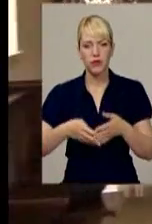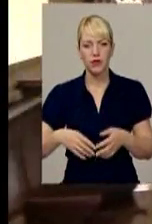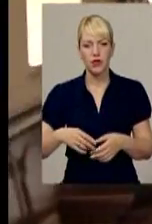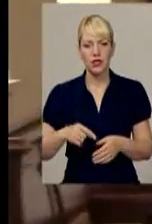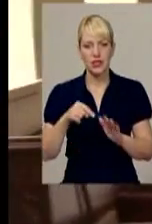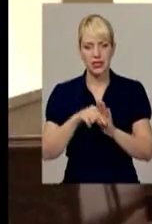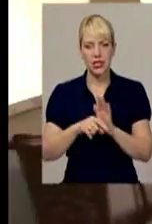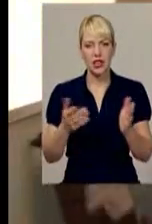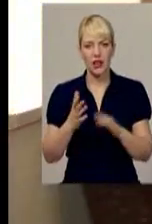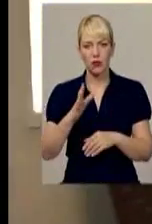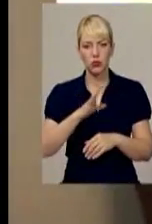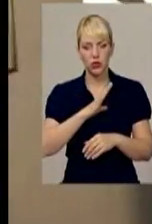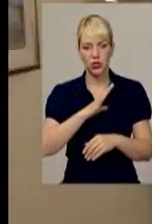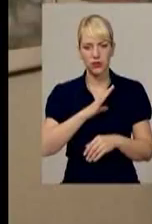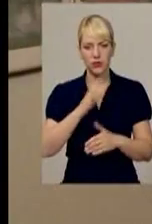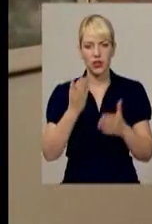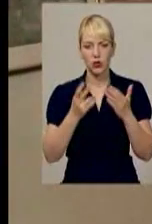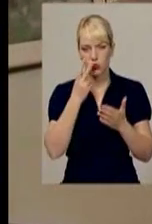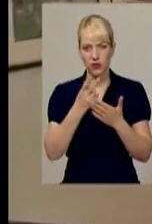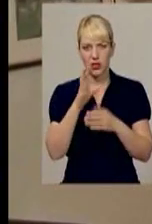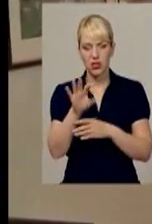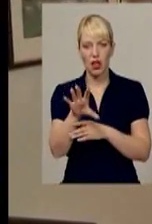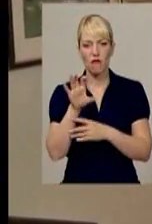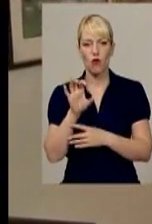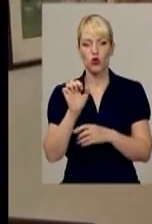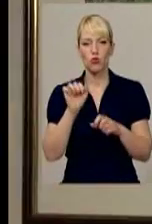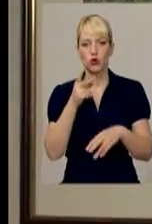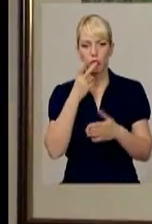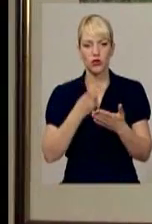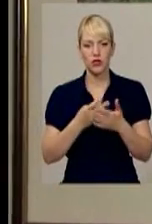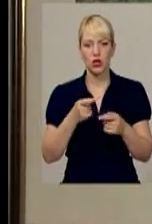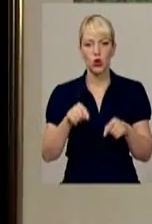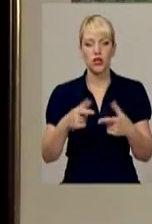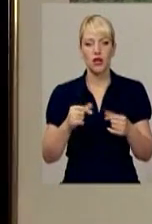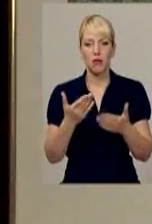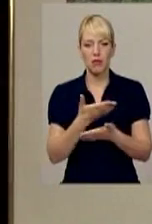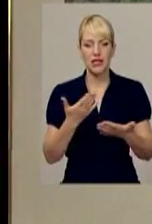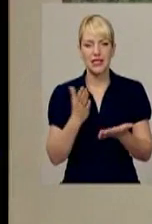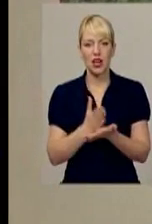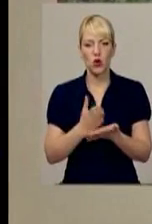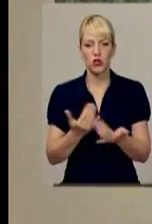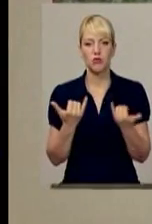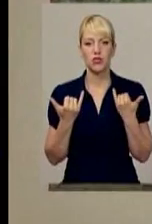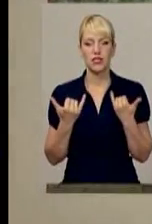яка була, якщо взяти на фотографії, можна подивитись, тут, де ми знаходимося зараз,